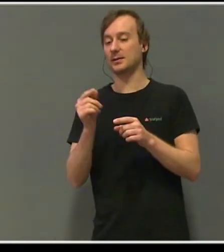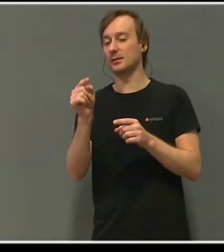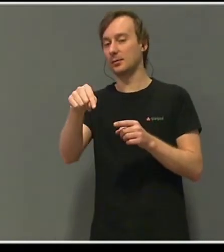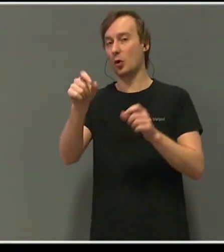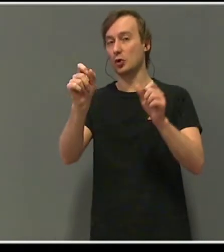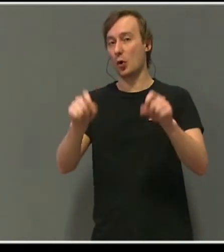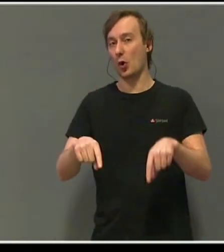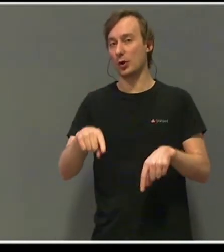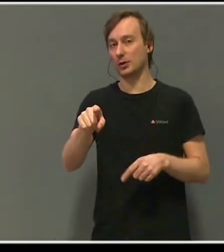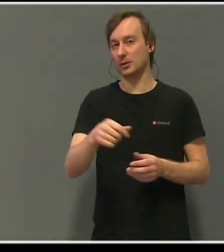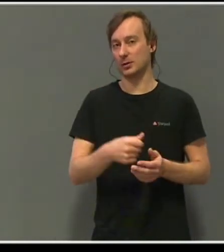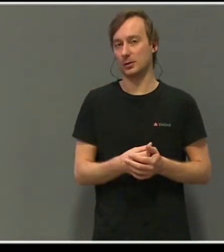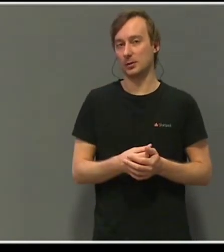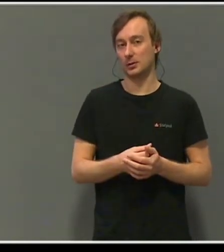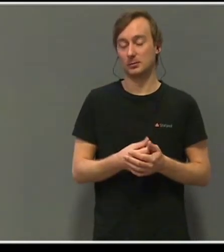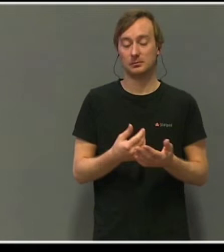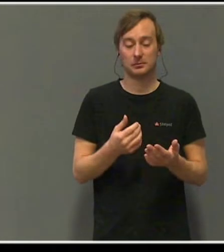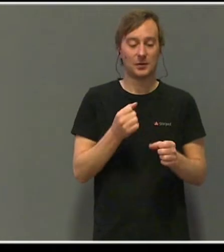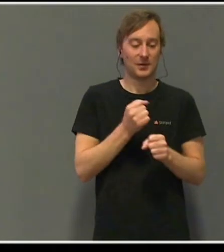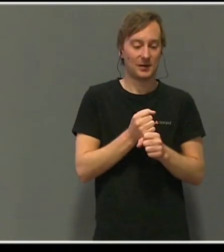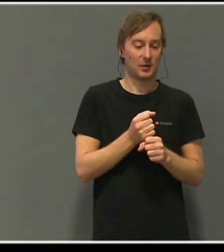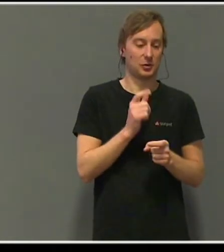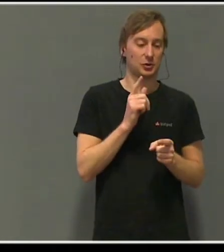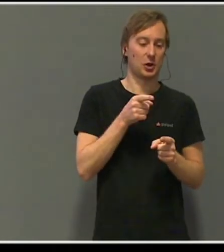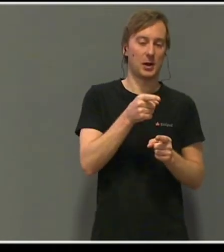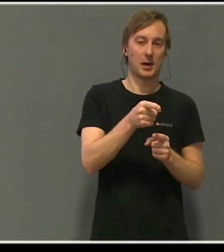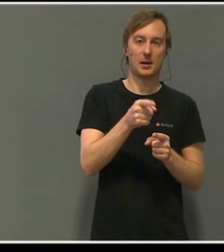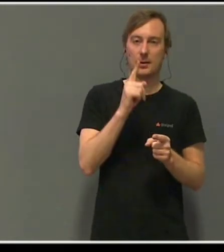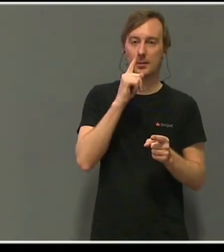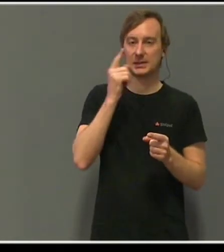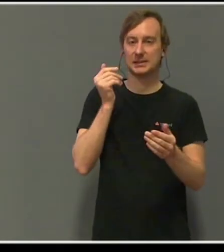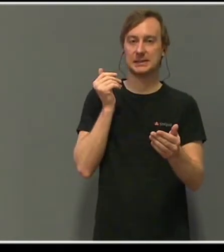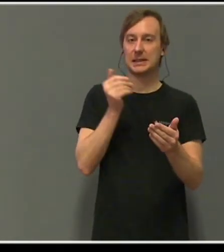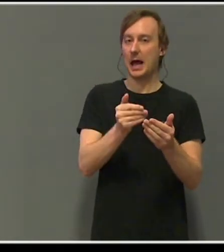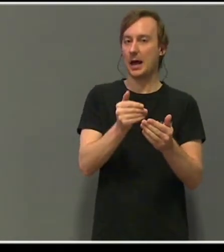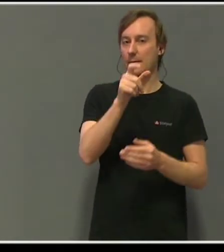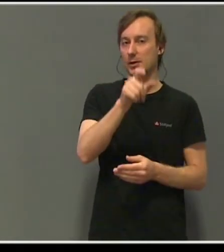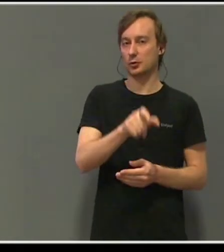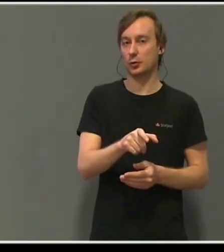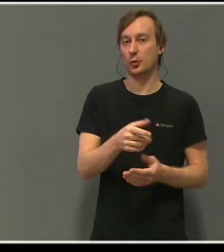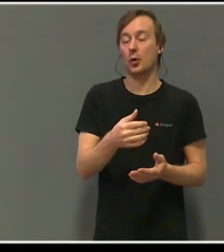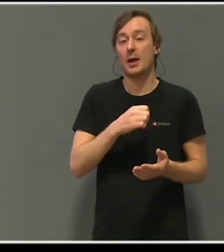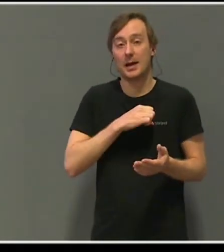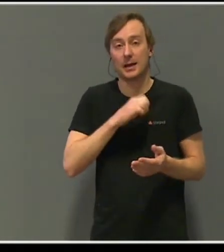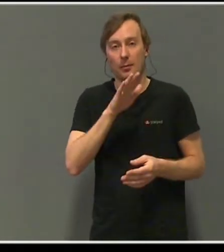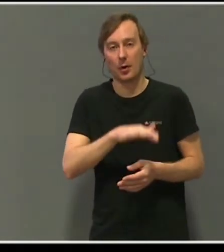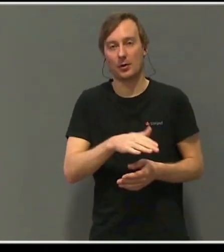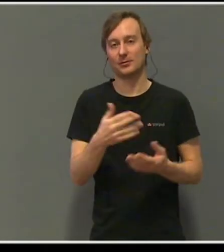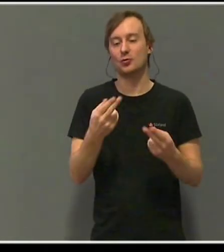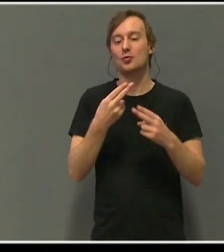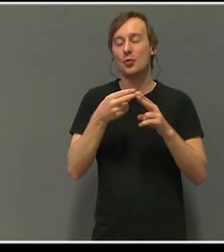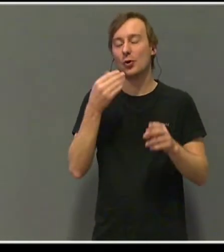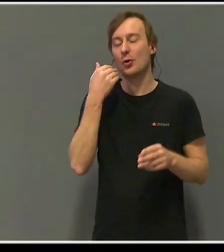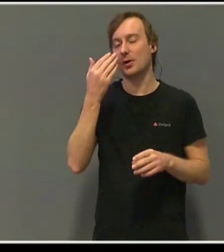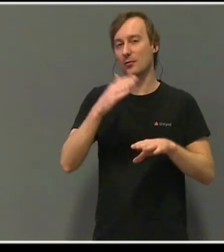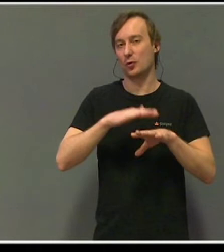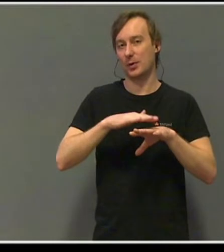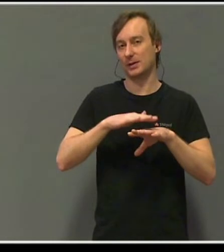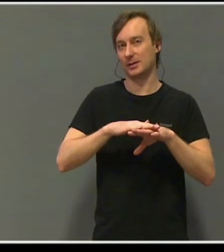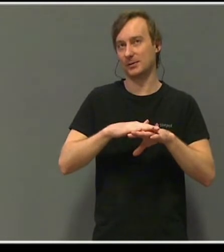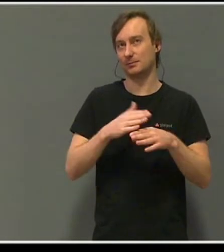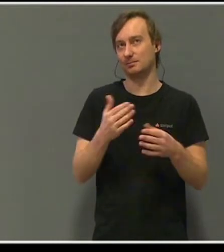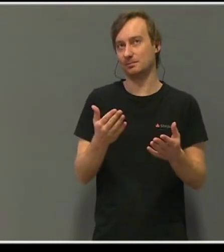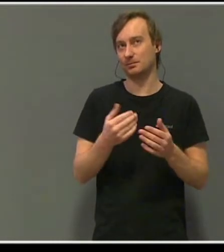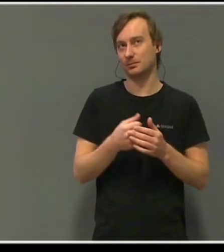ramler dine nærmeste, og aldri sannsynligvis når det er ditt eget barn. Man har alltid